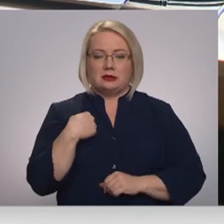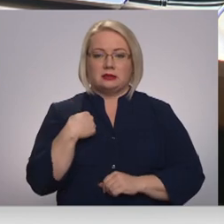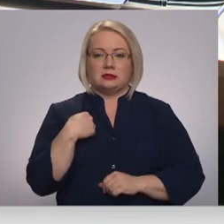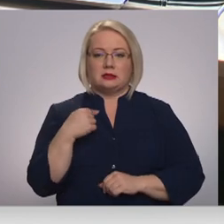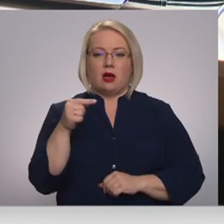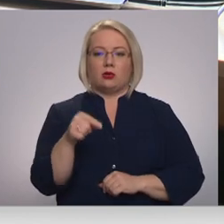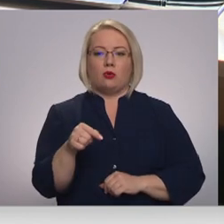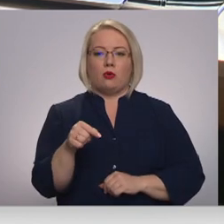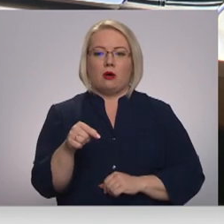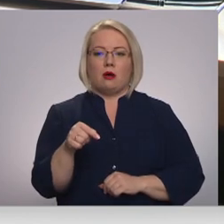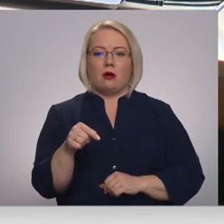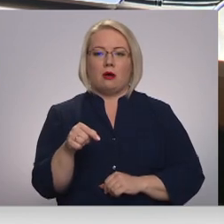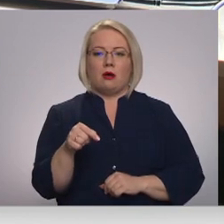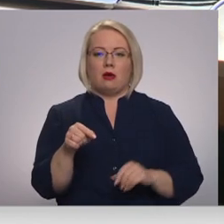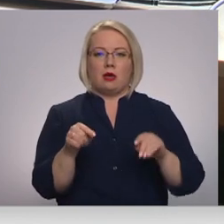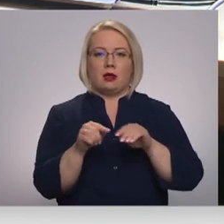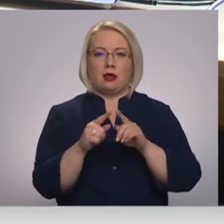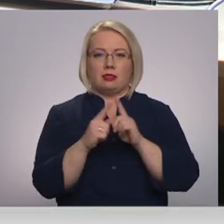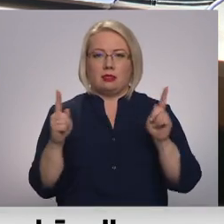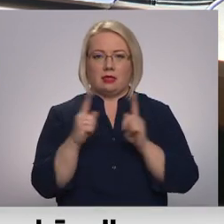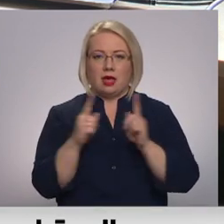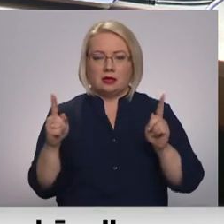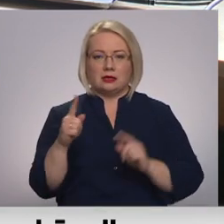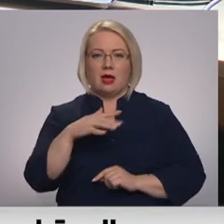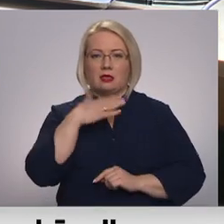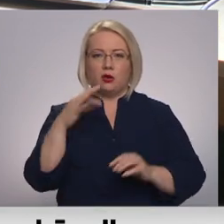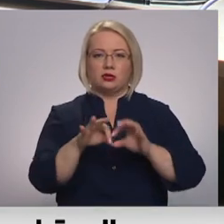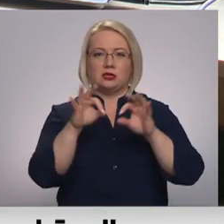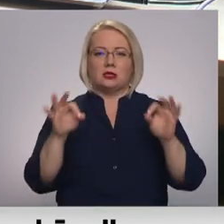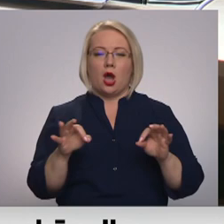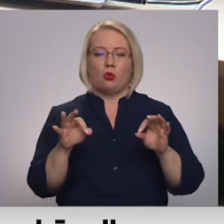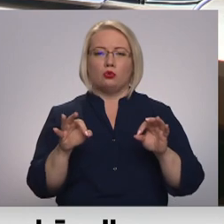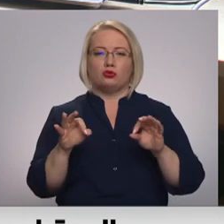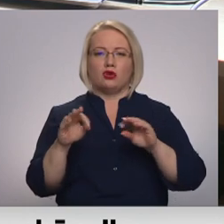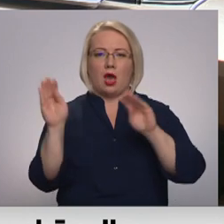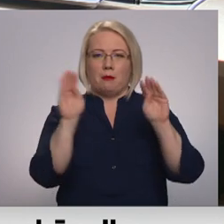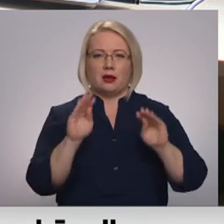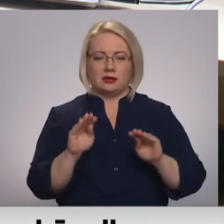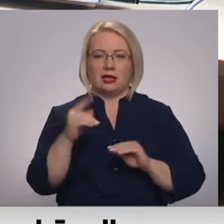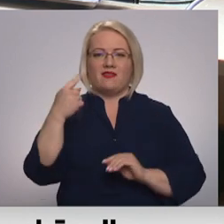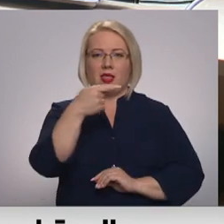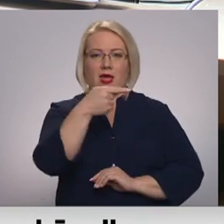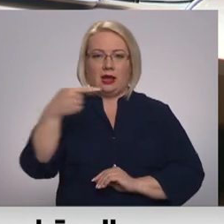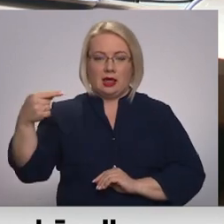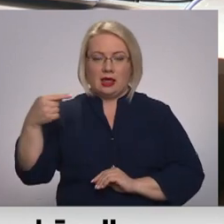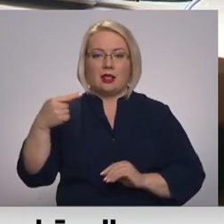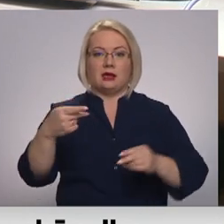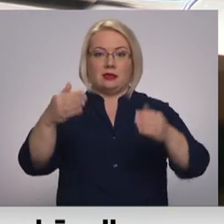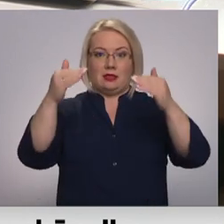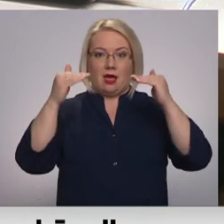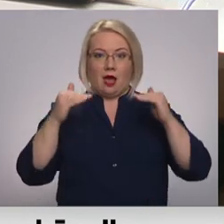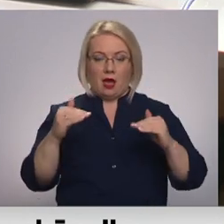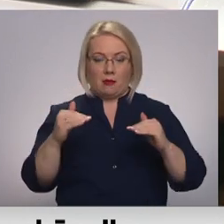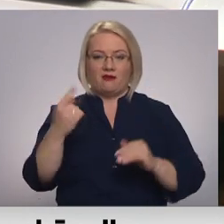tekstu, kad jau daudzi sākuši aprakstīt, tā ir viena rindiņa. Lai es tik nākamo rindu man